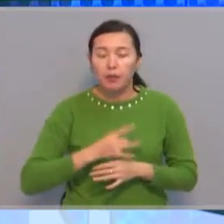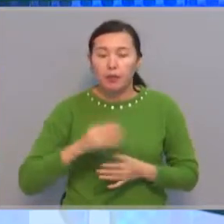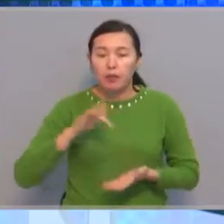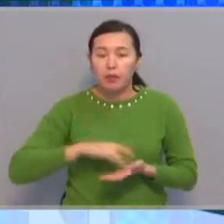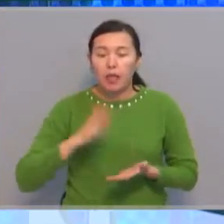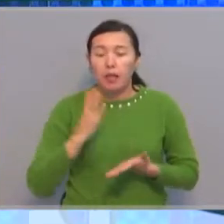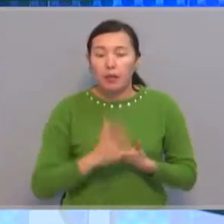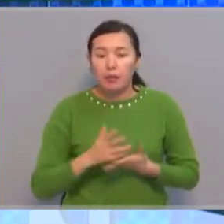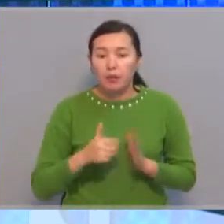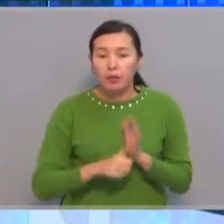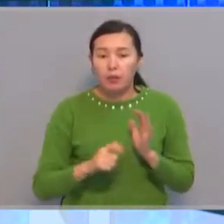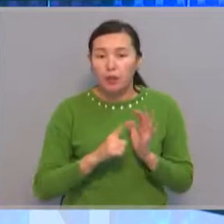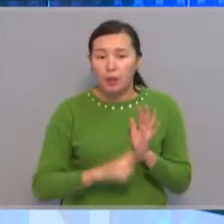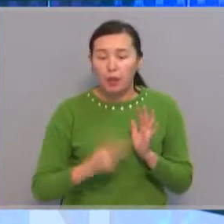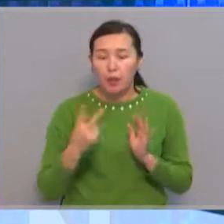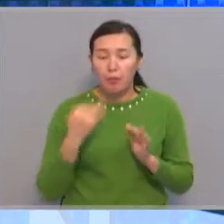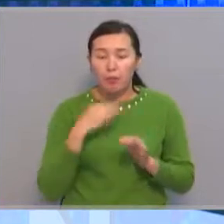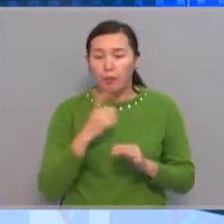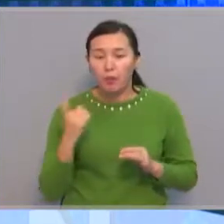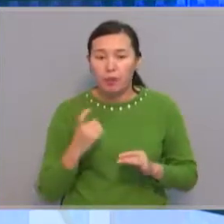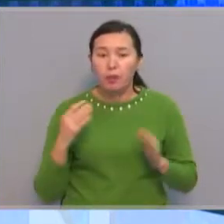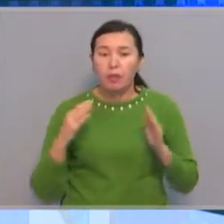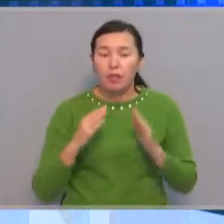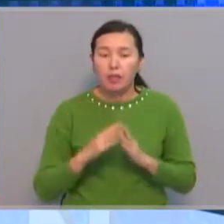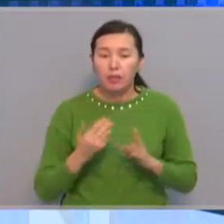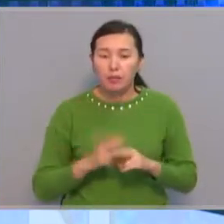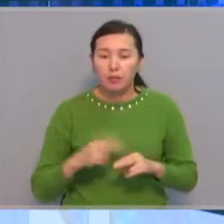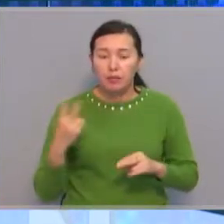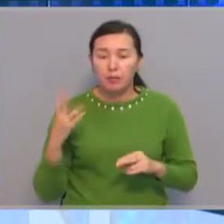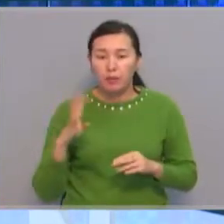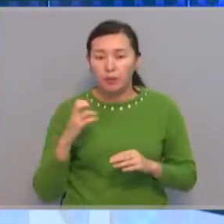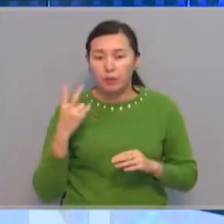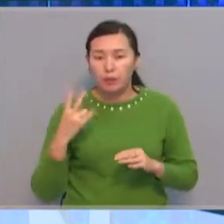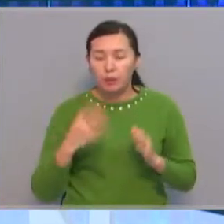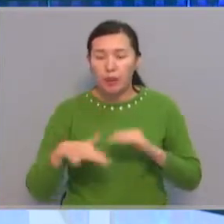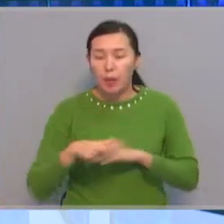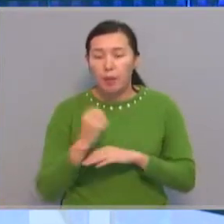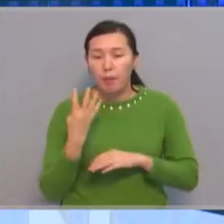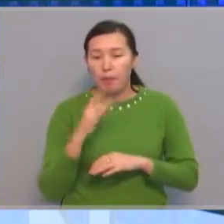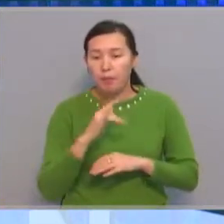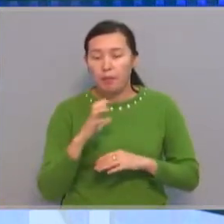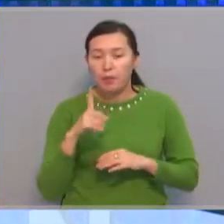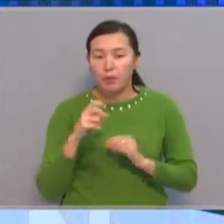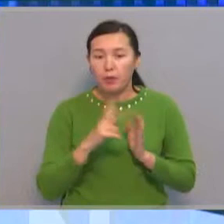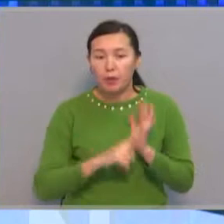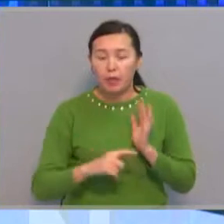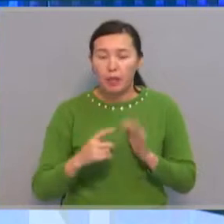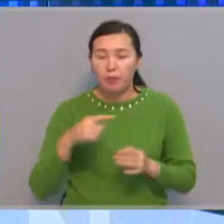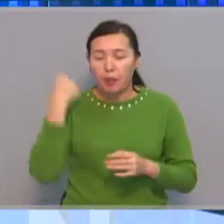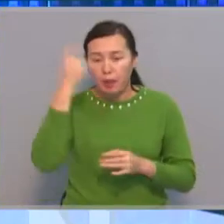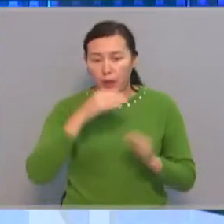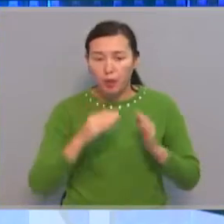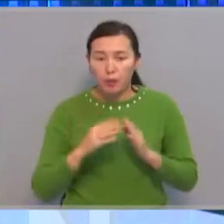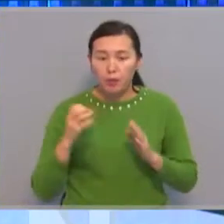города расположены 672 многоэтажных жилых дома, 400 дворов, 15 170 частных